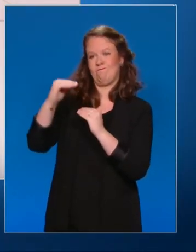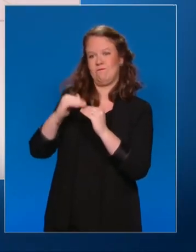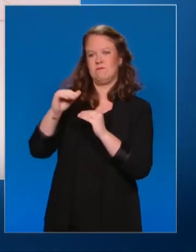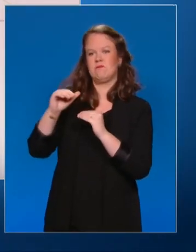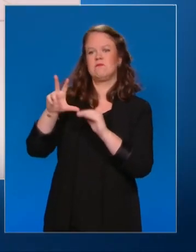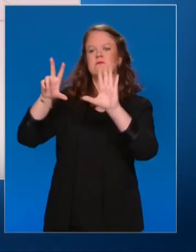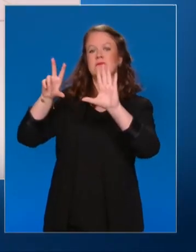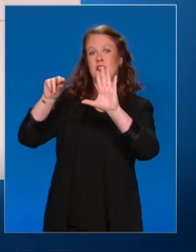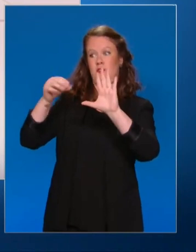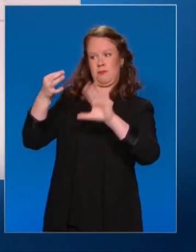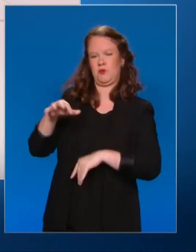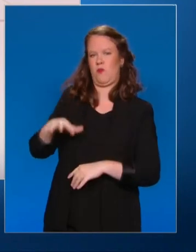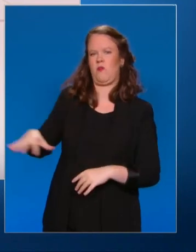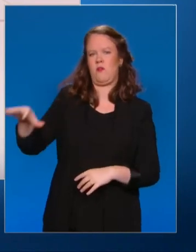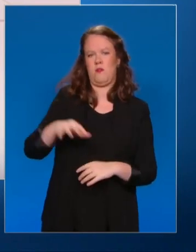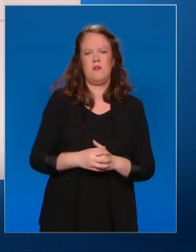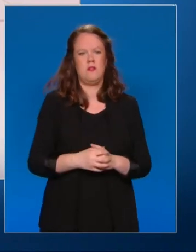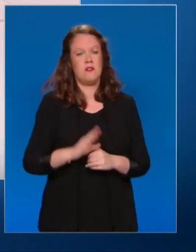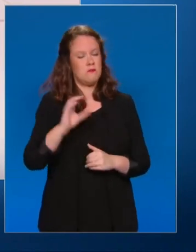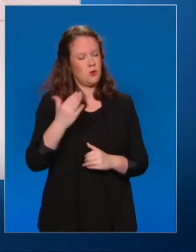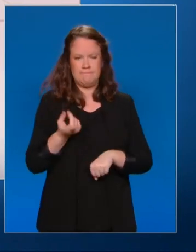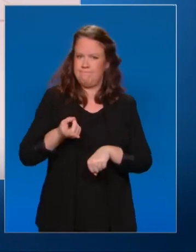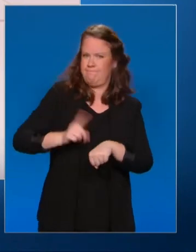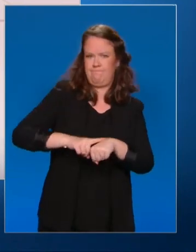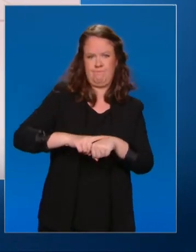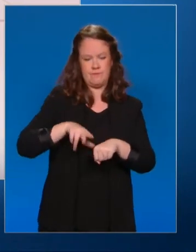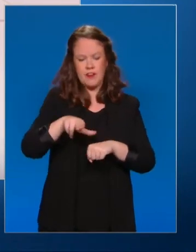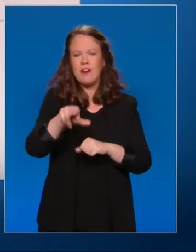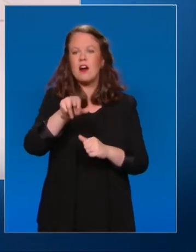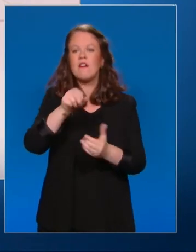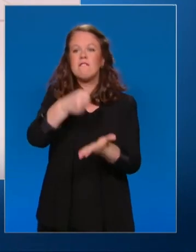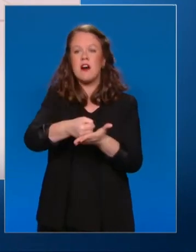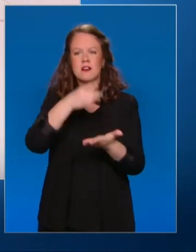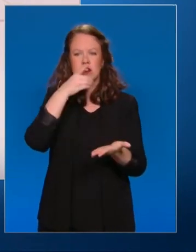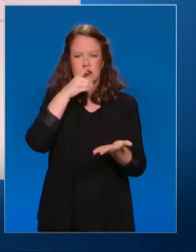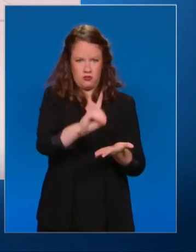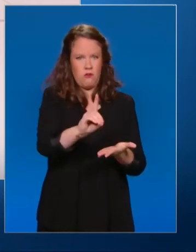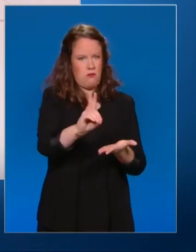du début du mois de décembre pour nos compatriotes âgés de 50 à 64 ans.